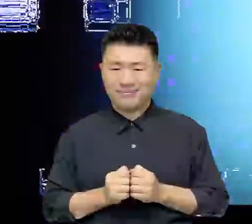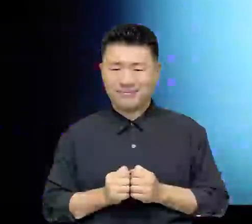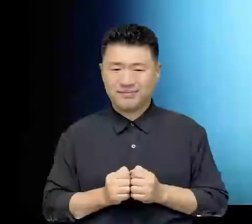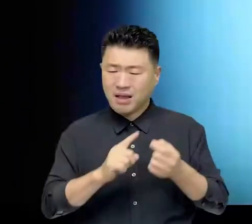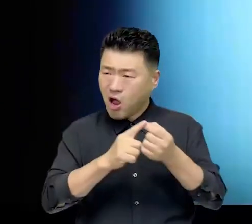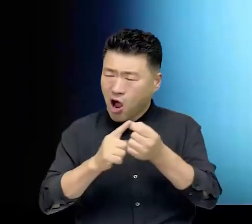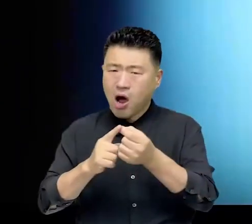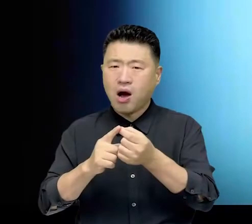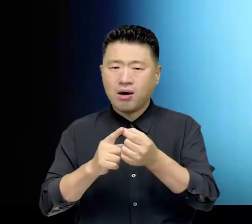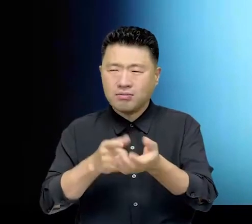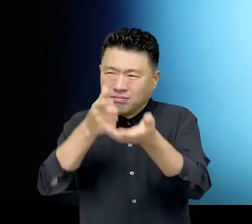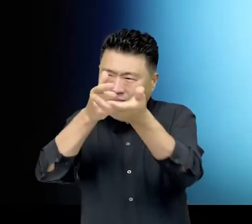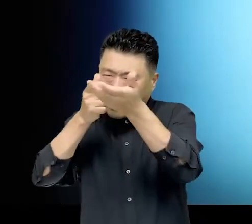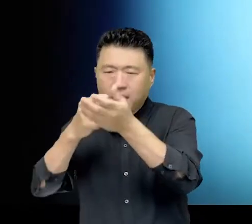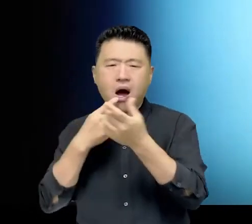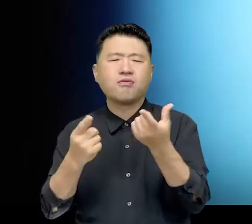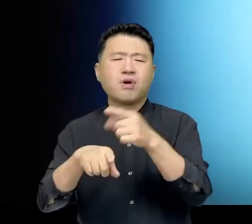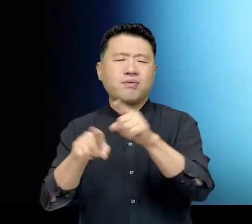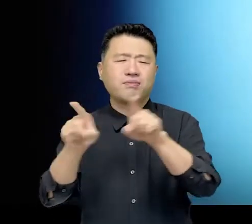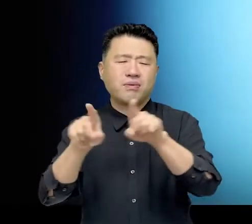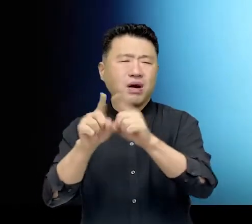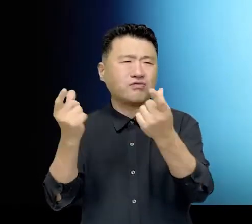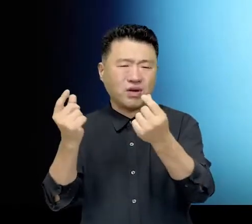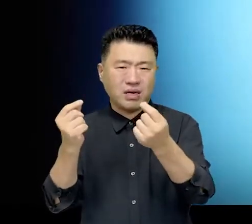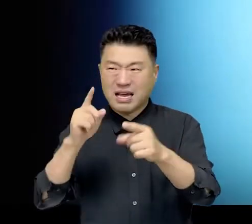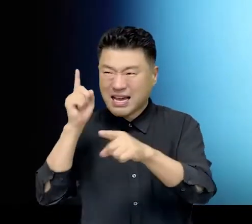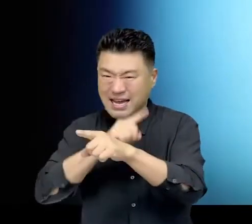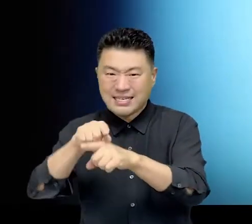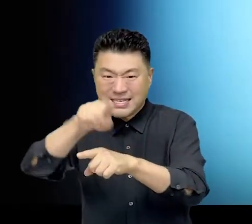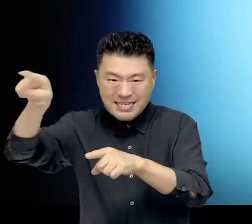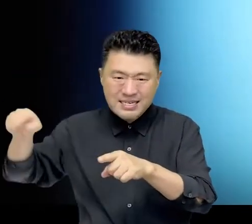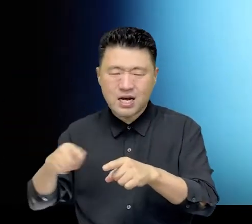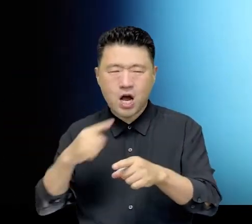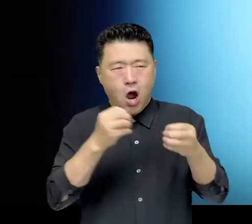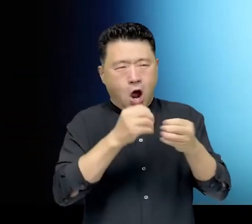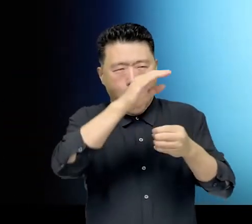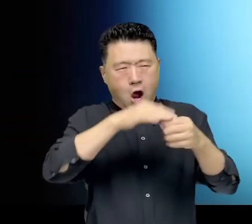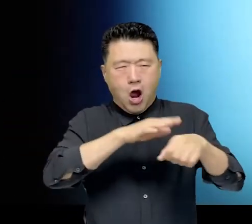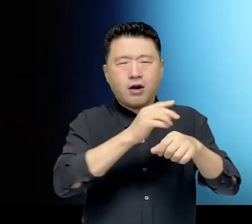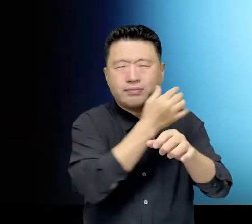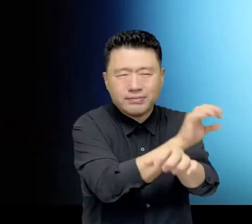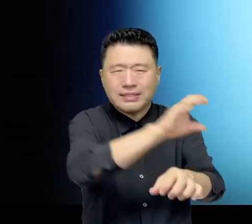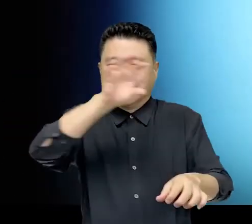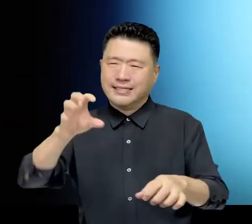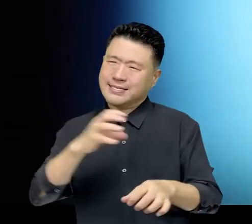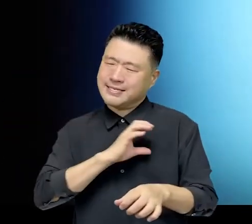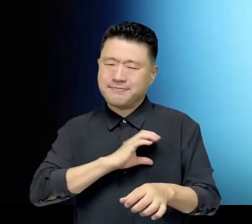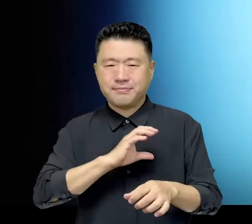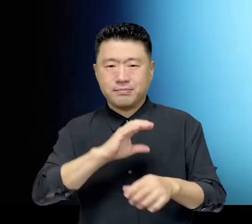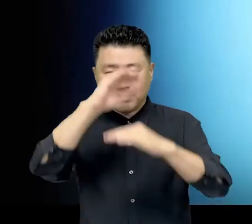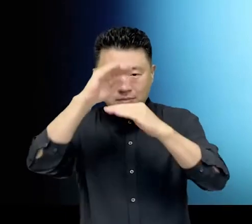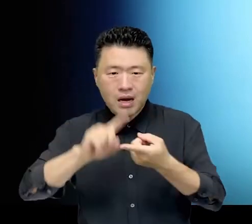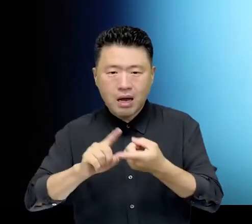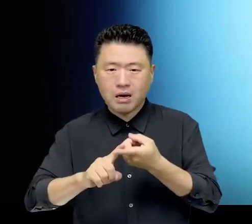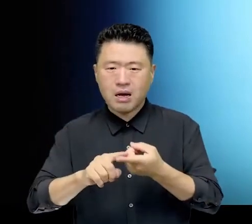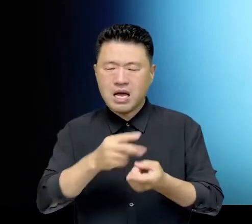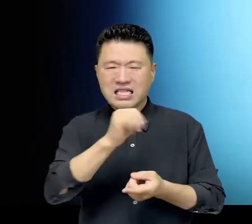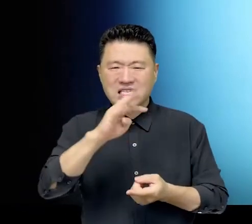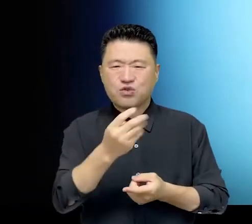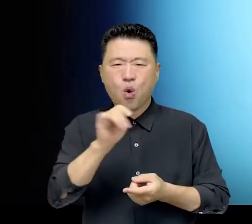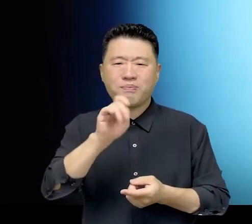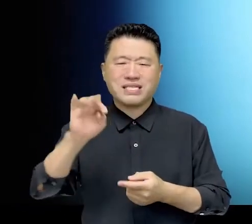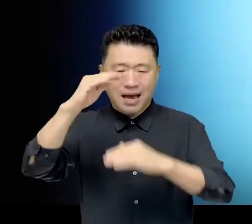단어가 무기 취급되고 빌런들이 문학 거장의 이름을 쓰는 어둡고 매혹적인